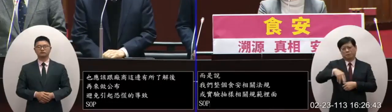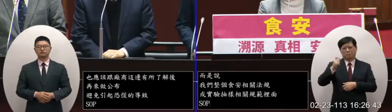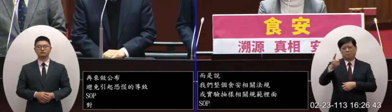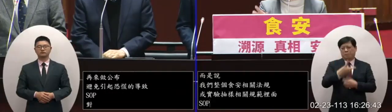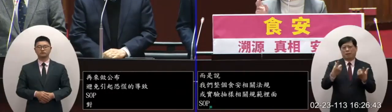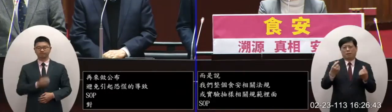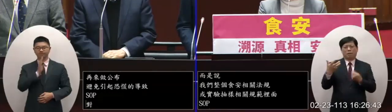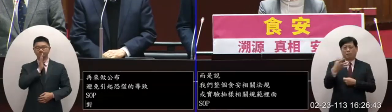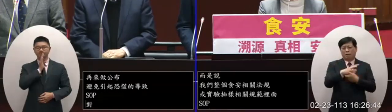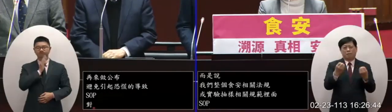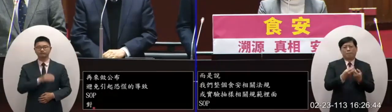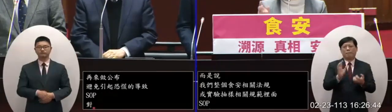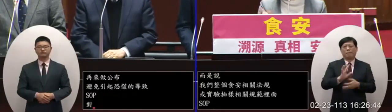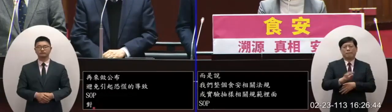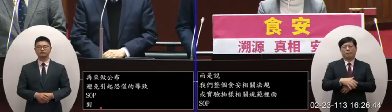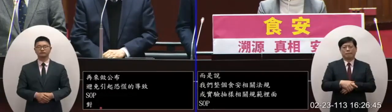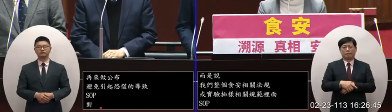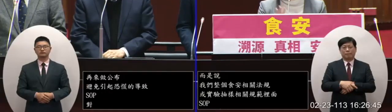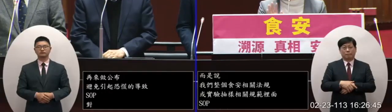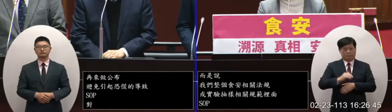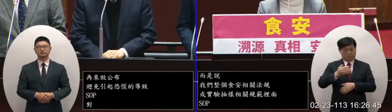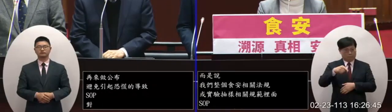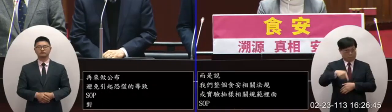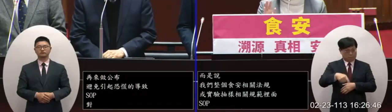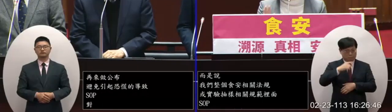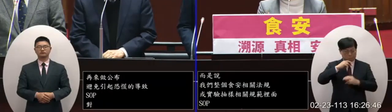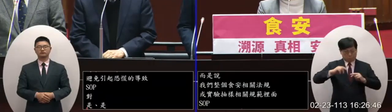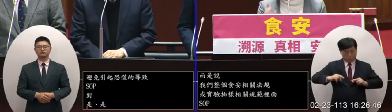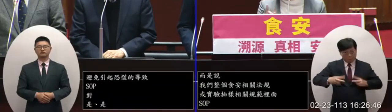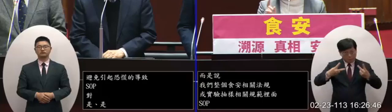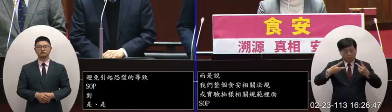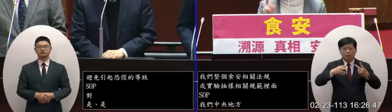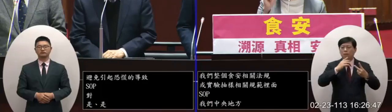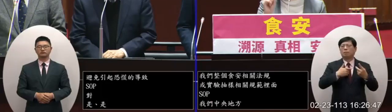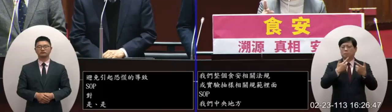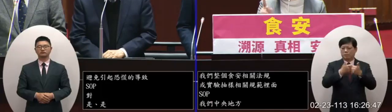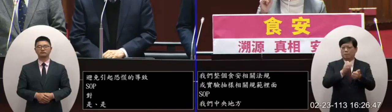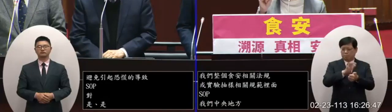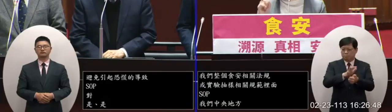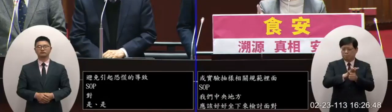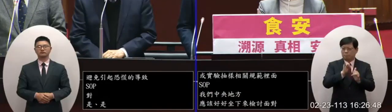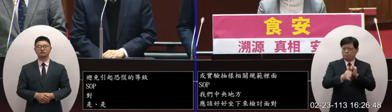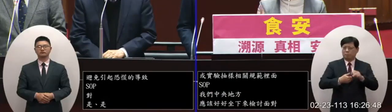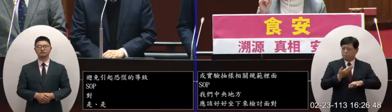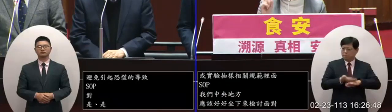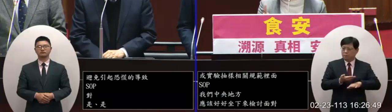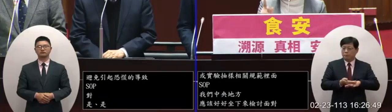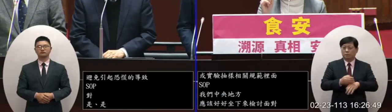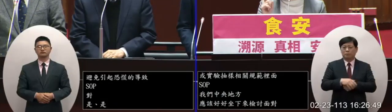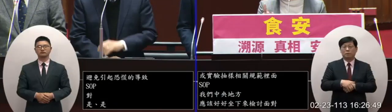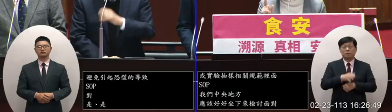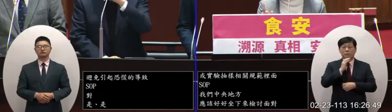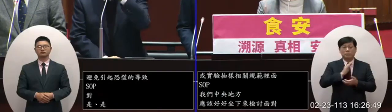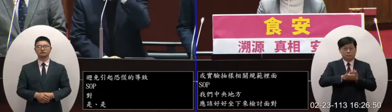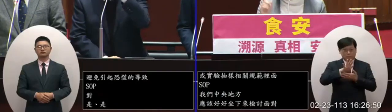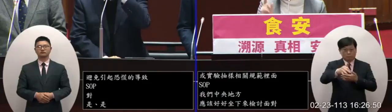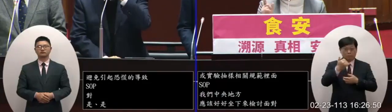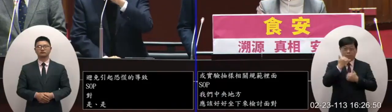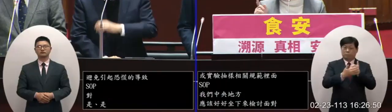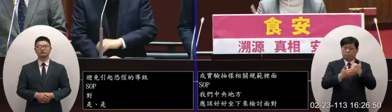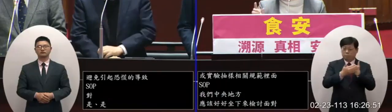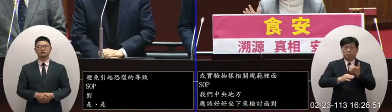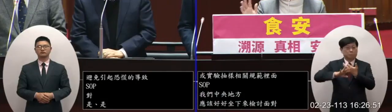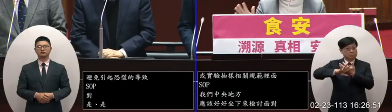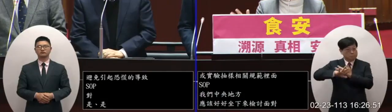一次有同樣的事情來發生但是呢這個精進是為了讓國人安心跟放心也為了要維護